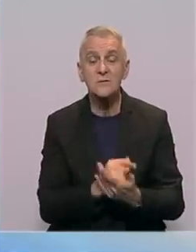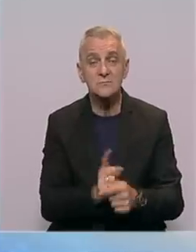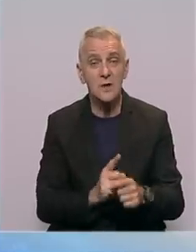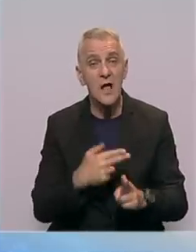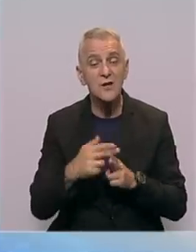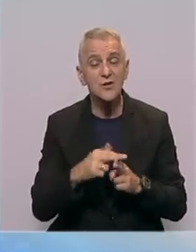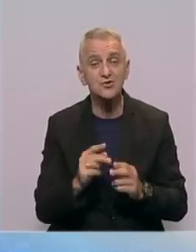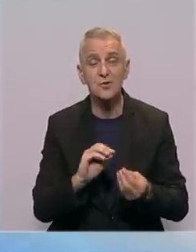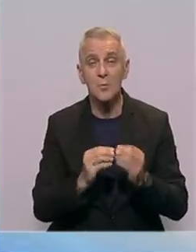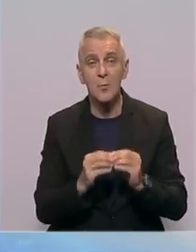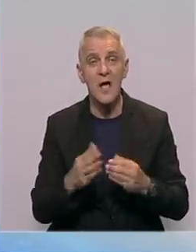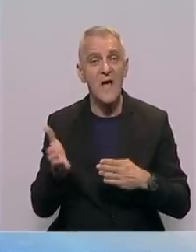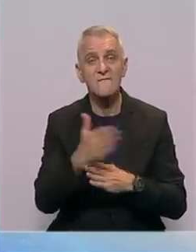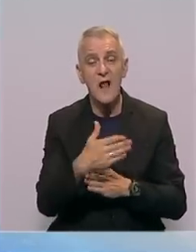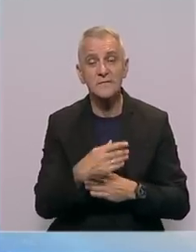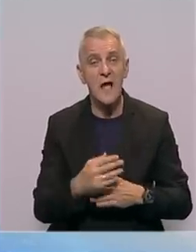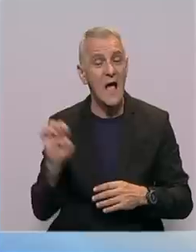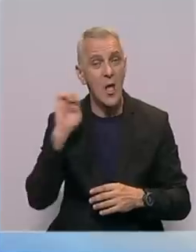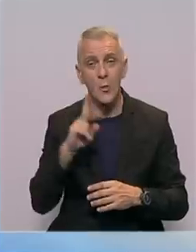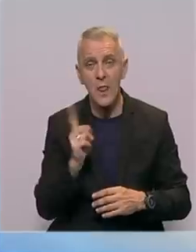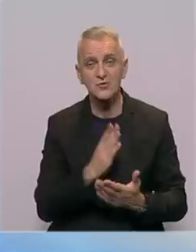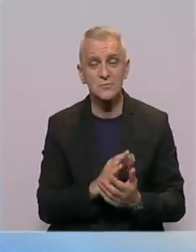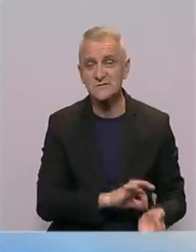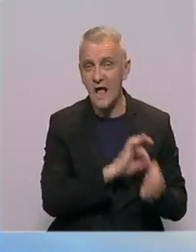probleme jer vrata EU neće uvijek biti otvorena.